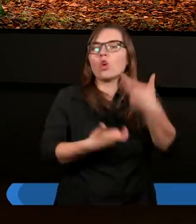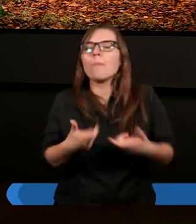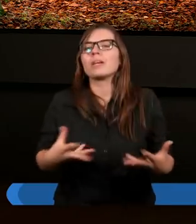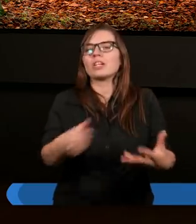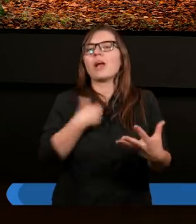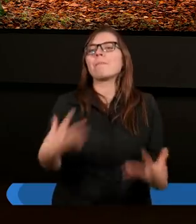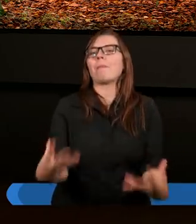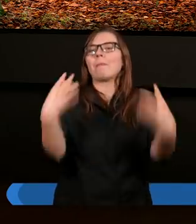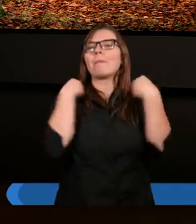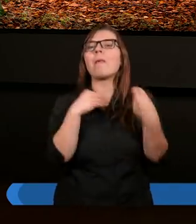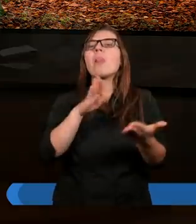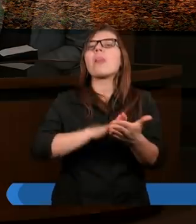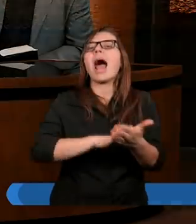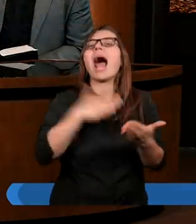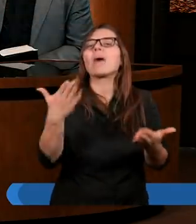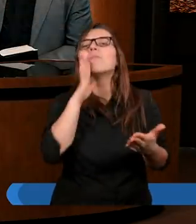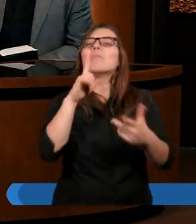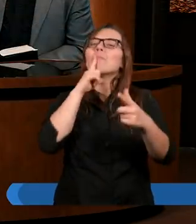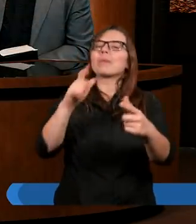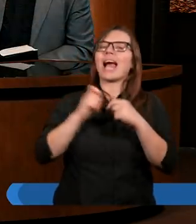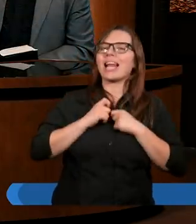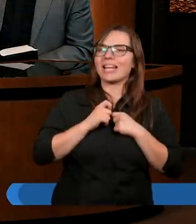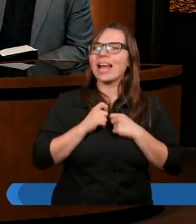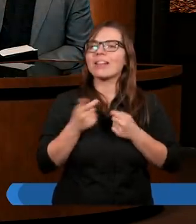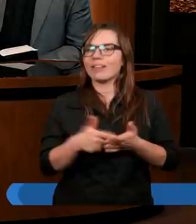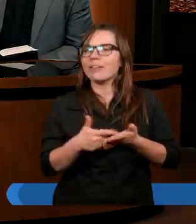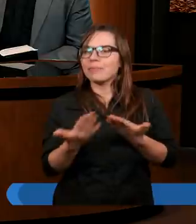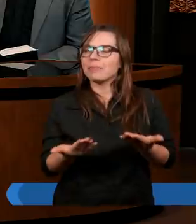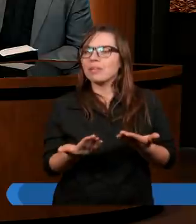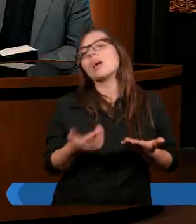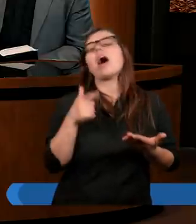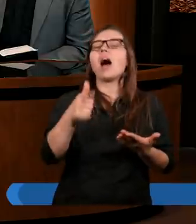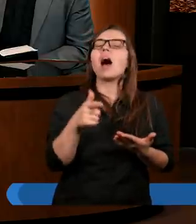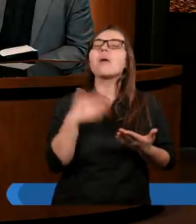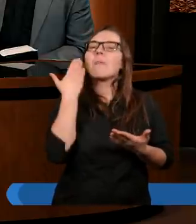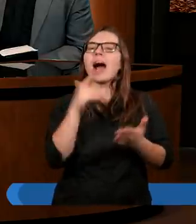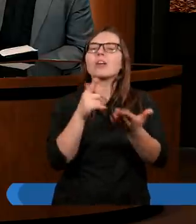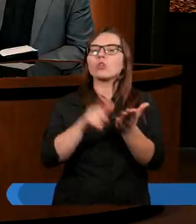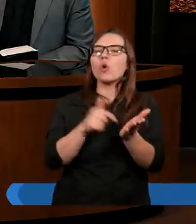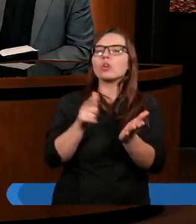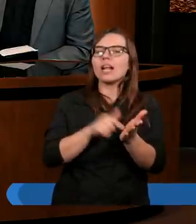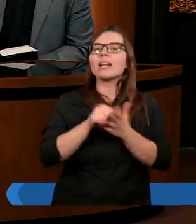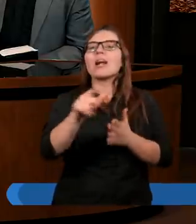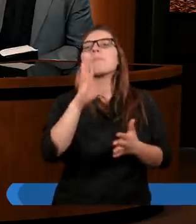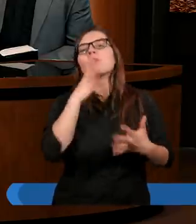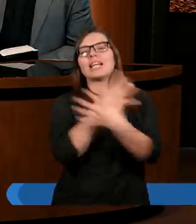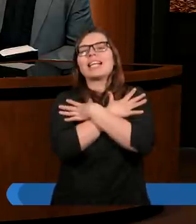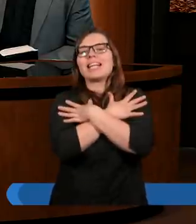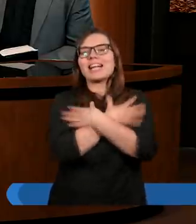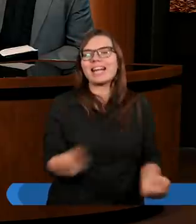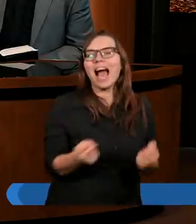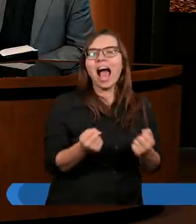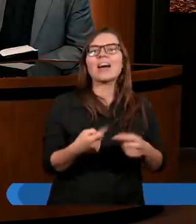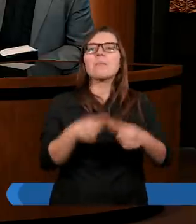otrzymać nagrody. Równolegle z tym bardzo często idzie strach przed karą.